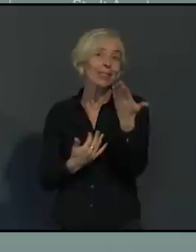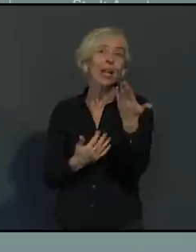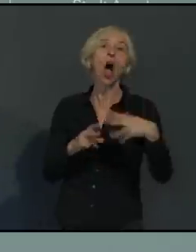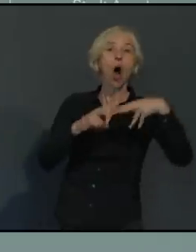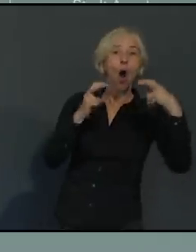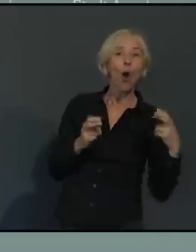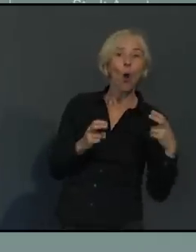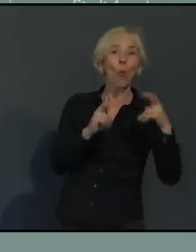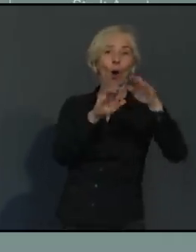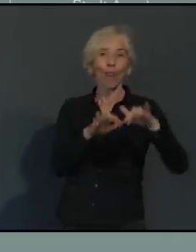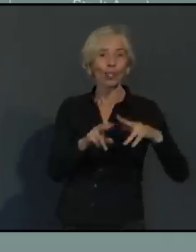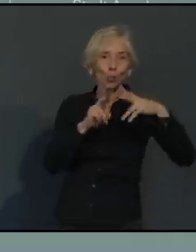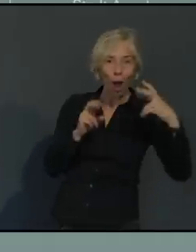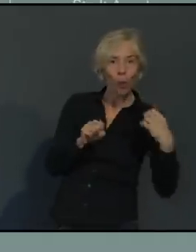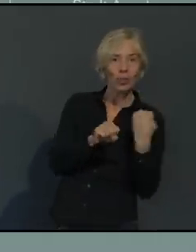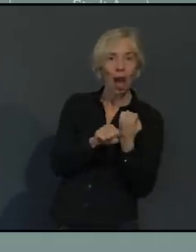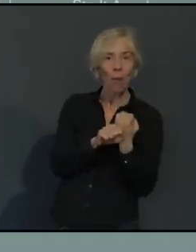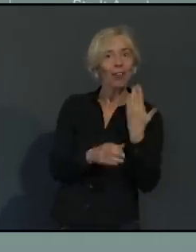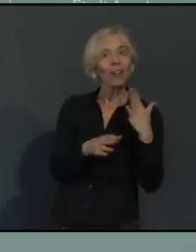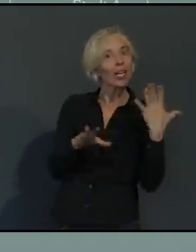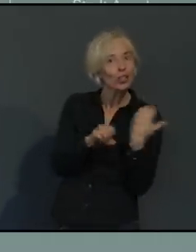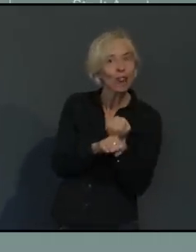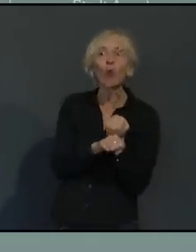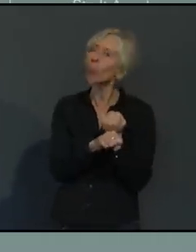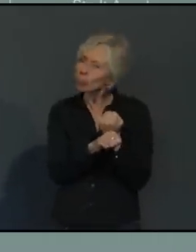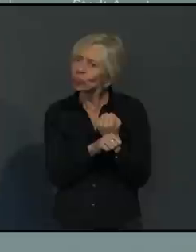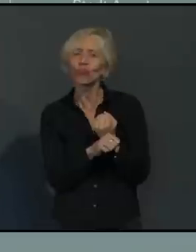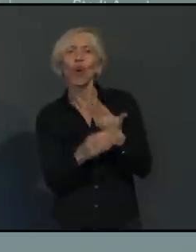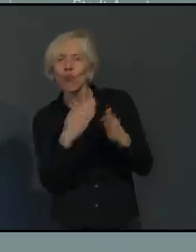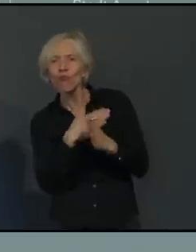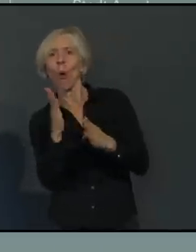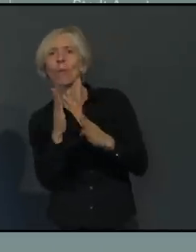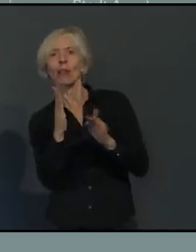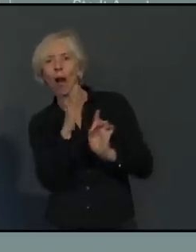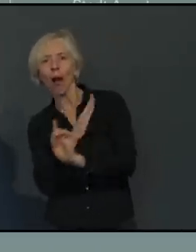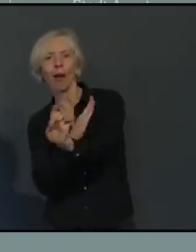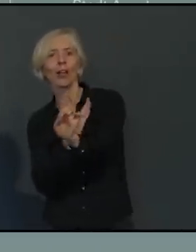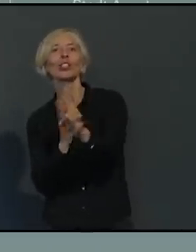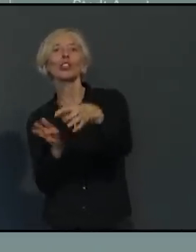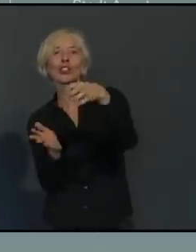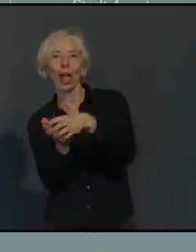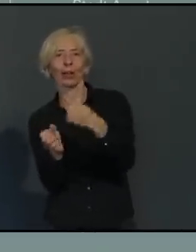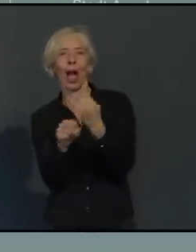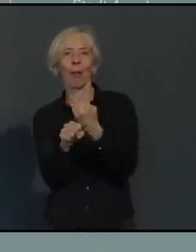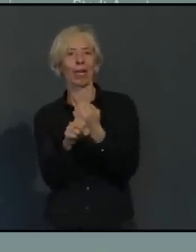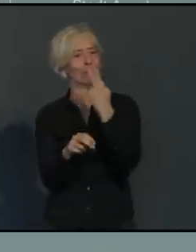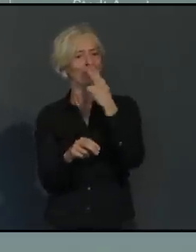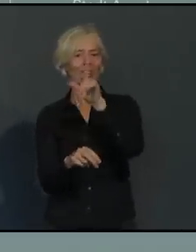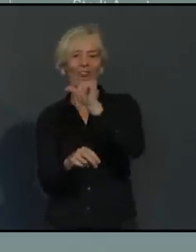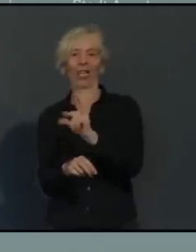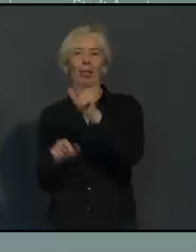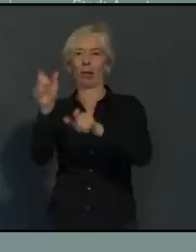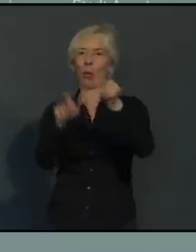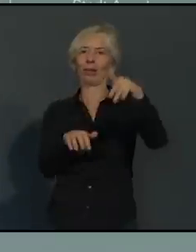Abendstunden unter der Woche in Ruhe einkaufen geht und sich vor allem in Ruhe beraten lässt. Wir